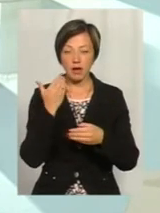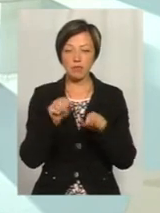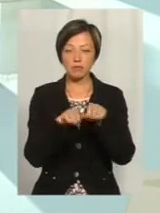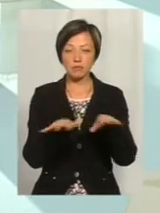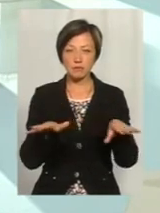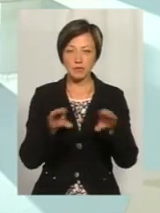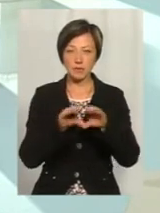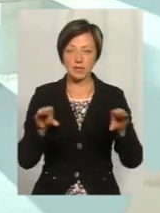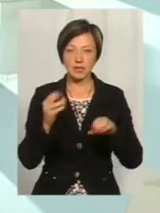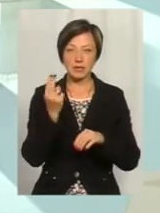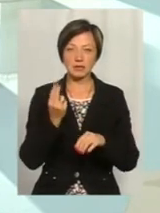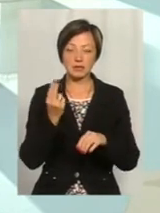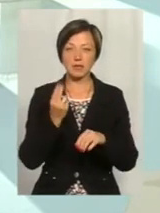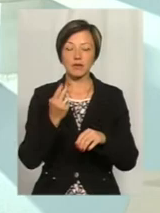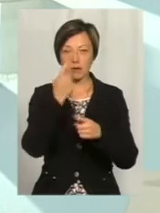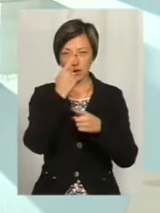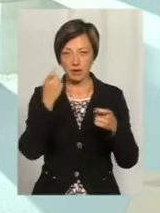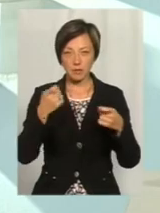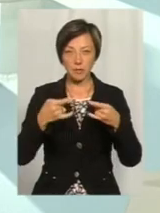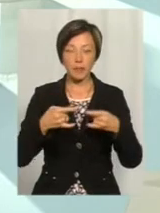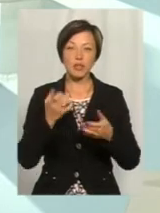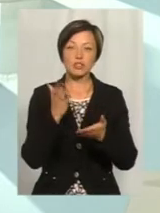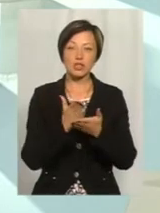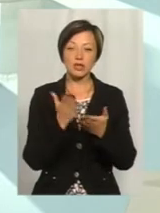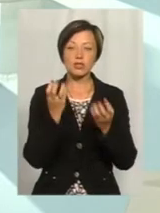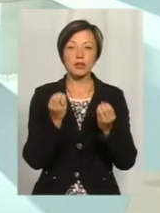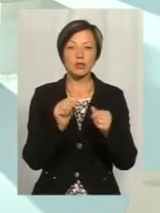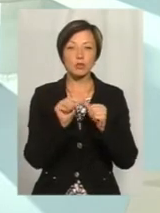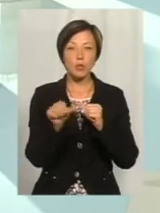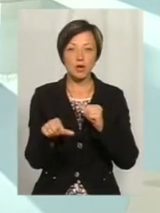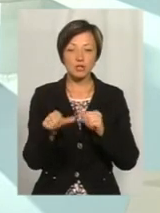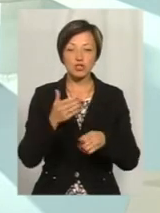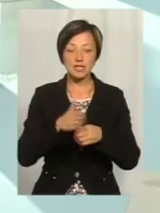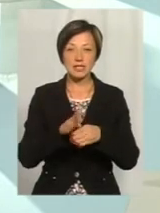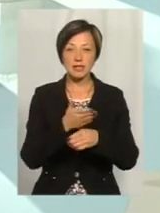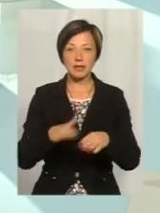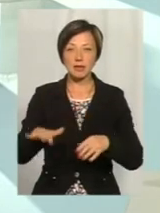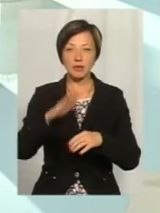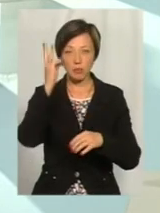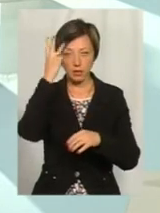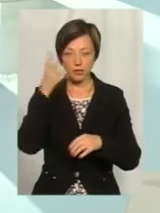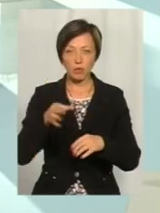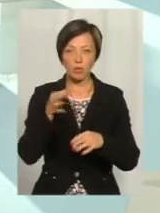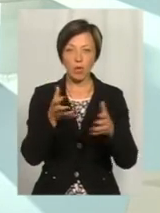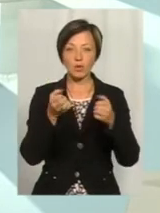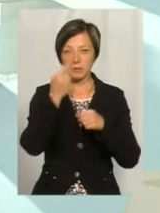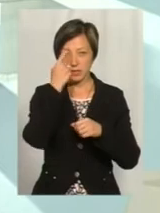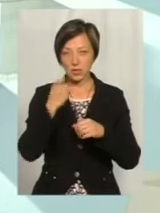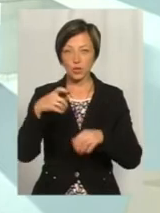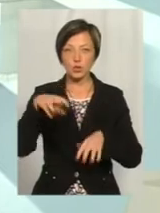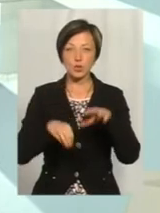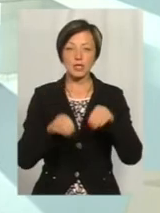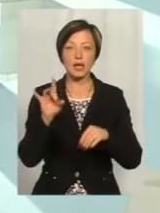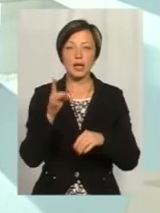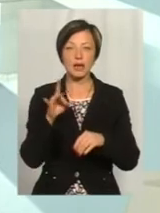ж таки, у нас ще є такий нюанс, наприклад, частина території Хмельницької області отримує цифровий сигнал з сусідньої